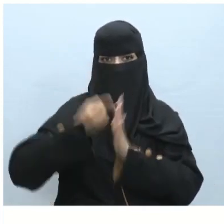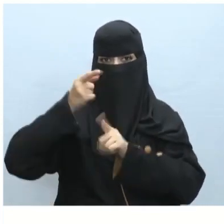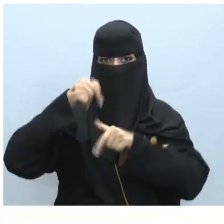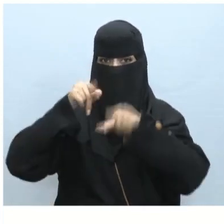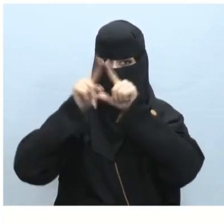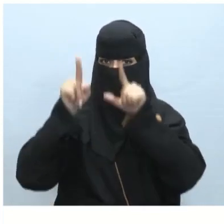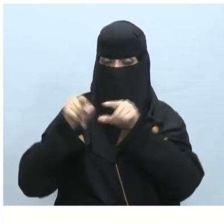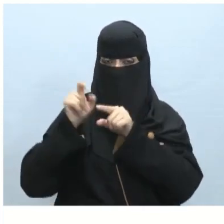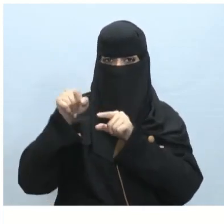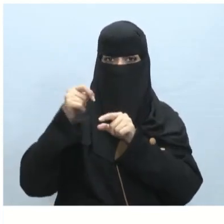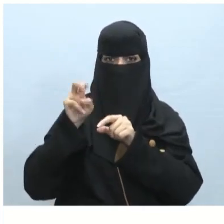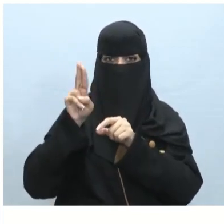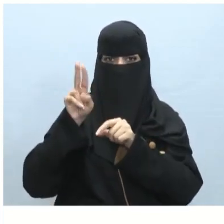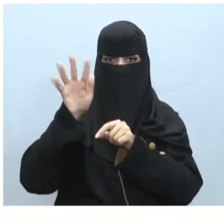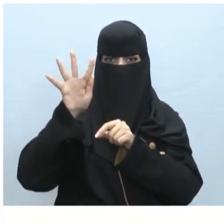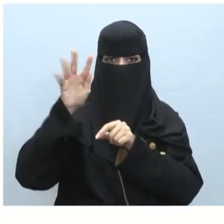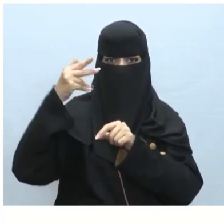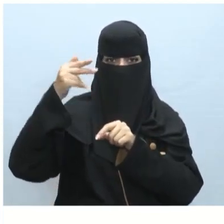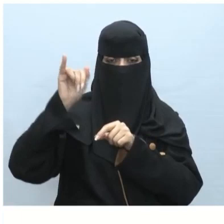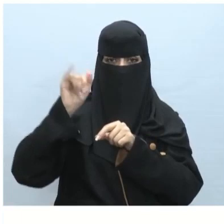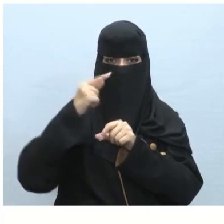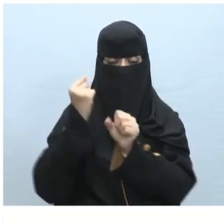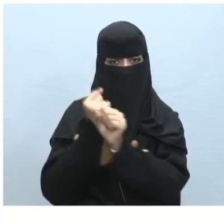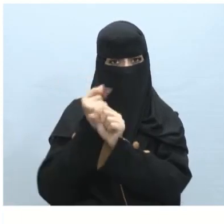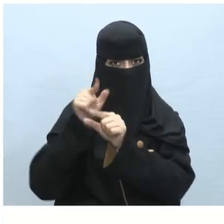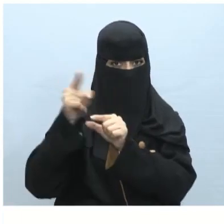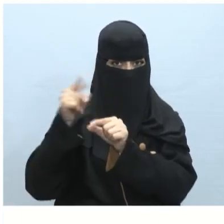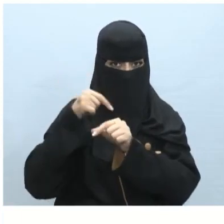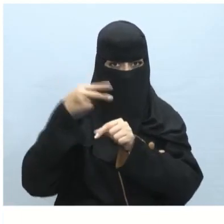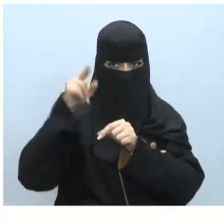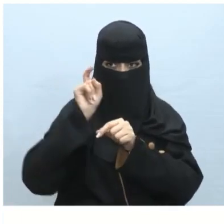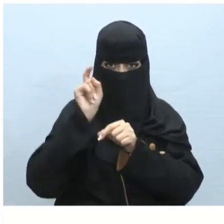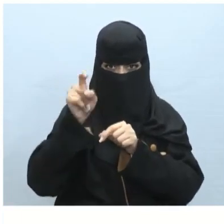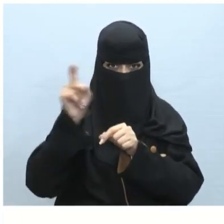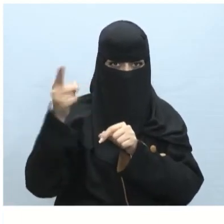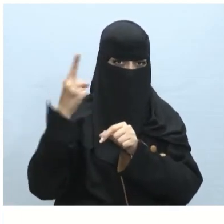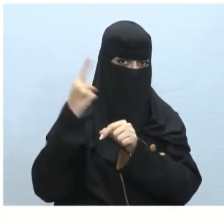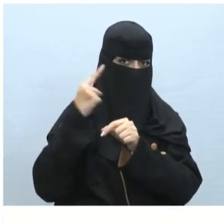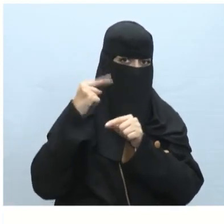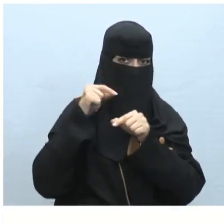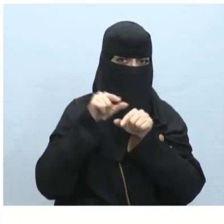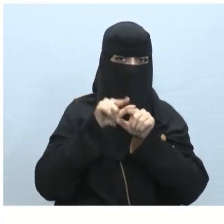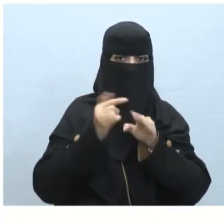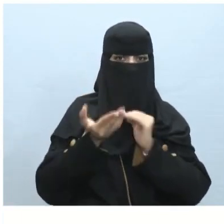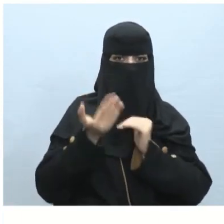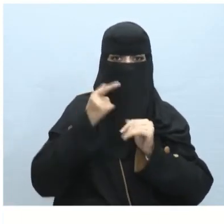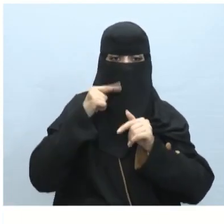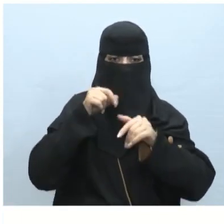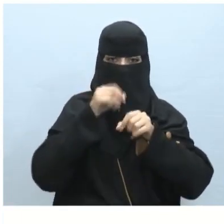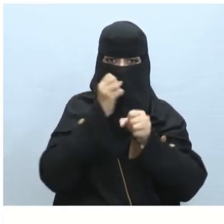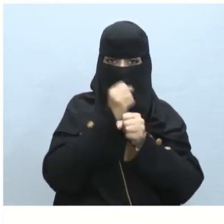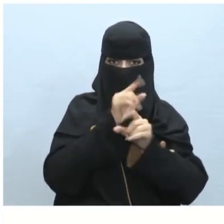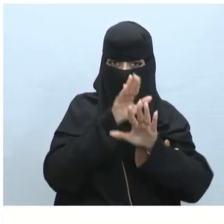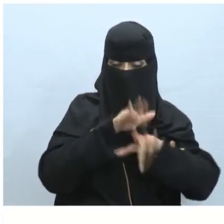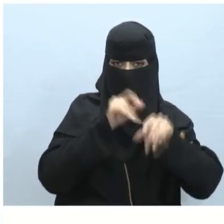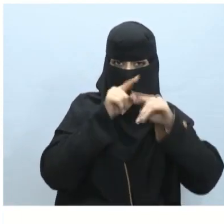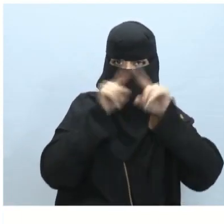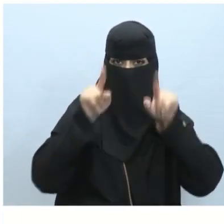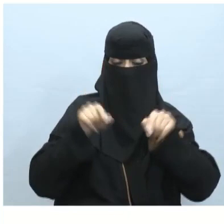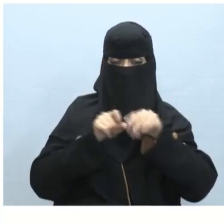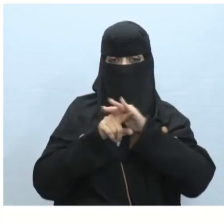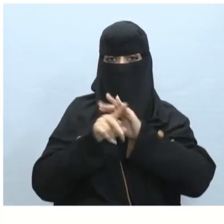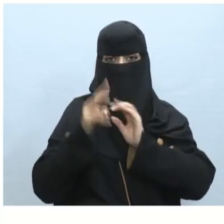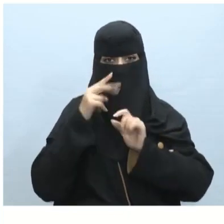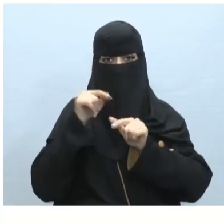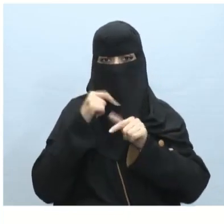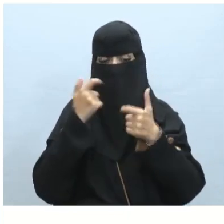الأيقونات تشغيل نستطيع بالضغط على تشغيل play تشغيل المقطع الصوتي للمعاينة فقط